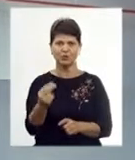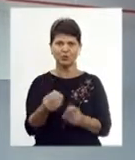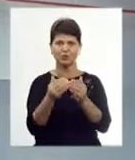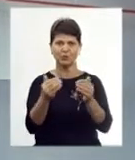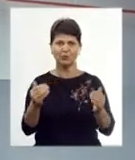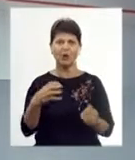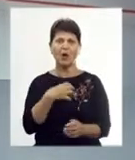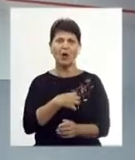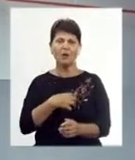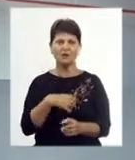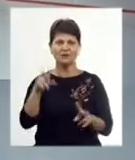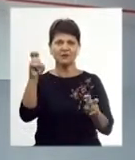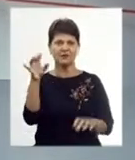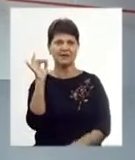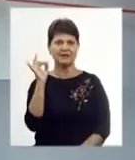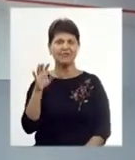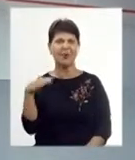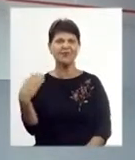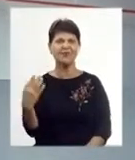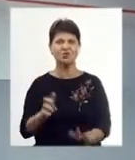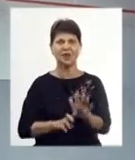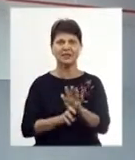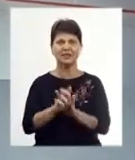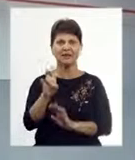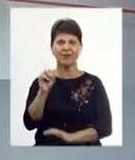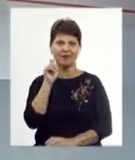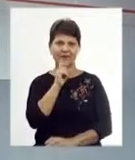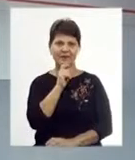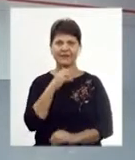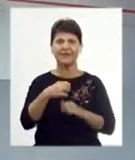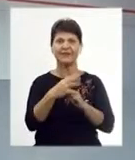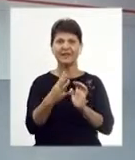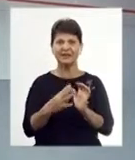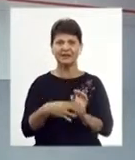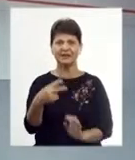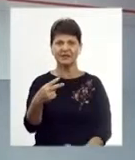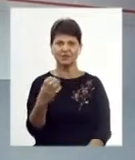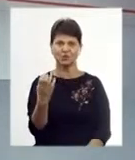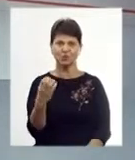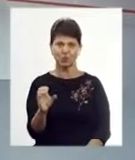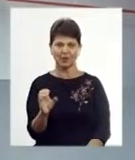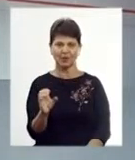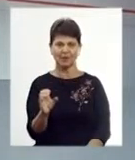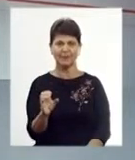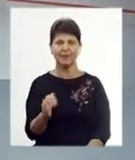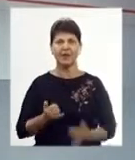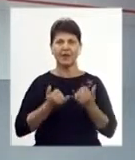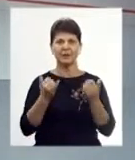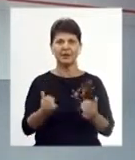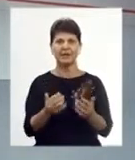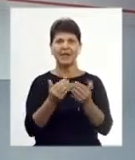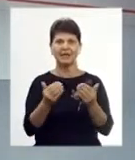Основна тема – історія православної церкви на Вінничні у 19-20 століттях. Присвятили